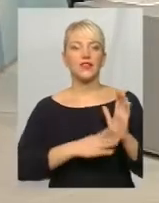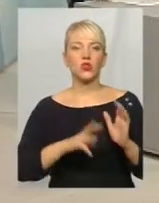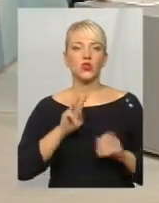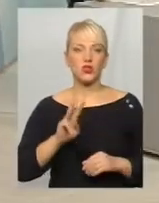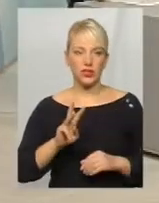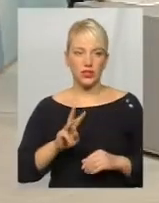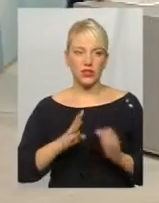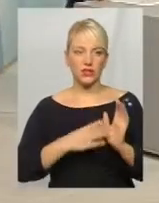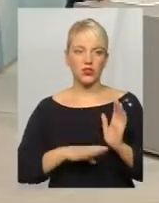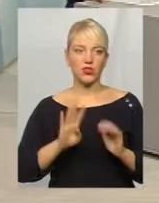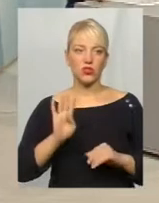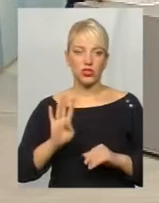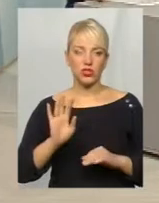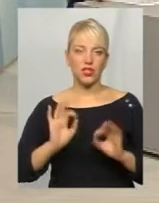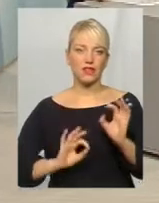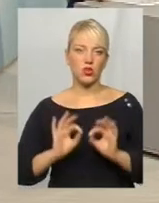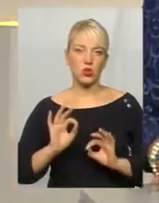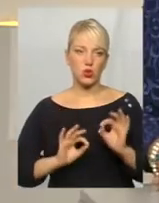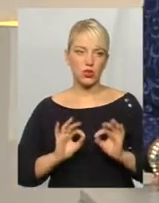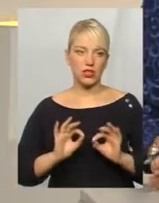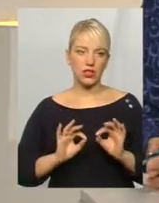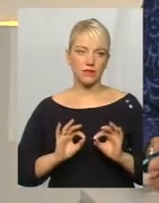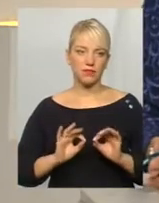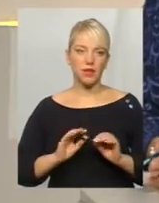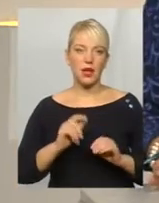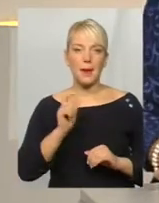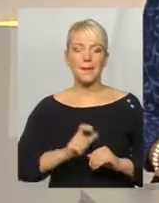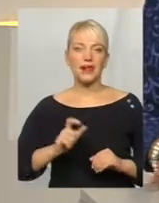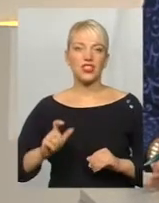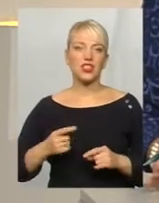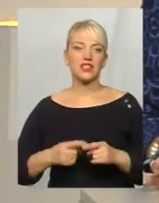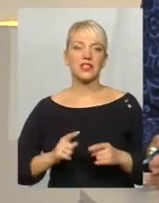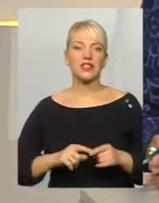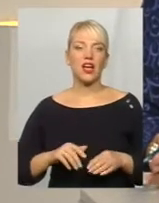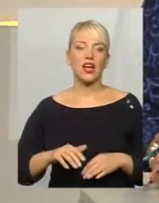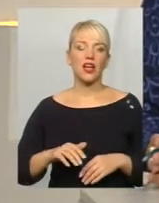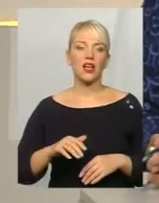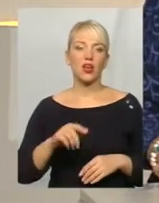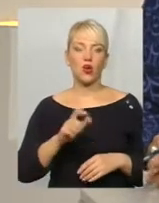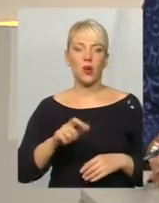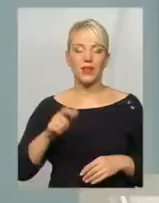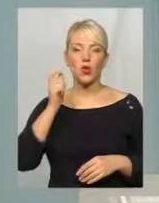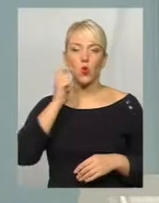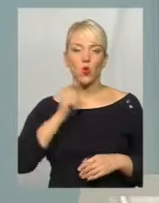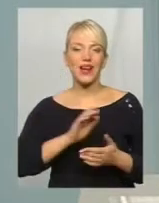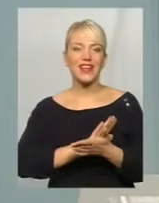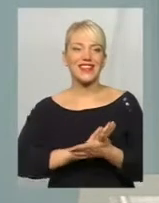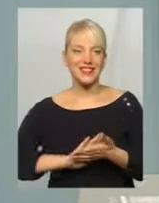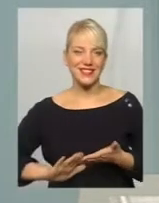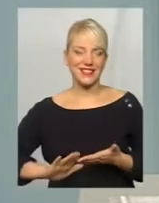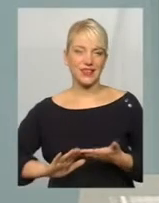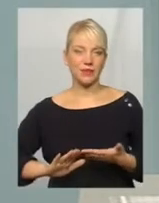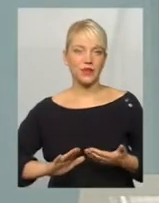93-94% мешканців, це громадян, це українці, етнічні